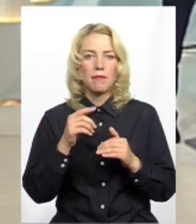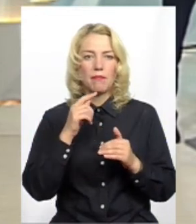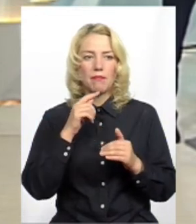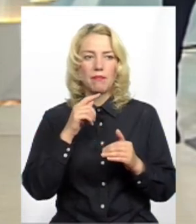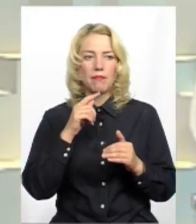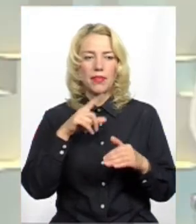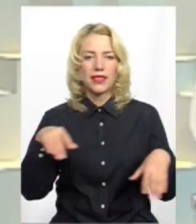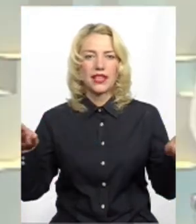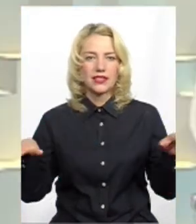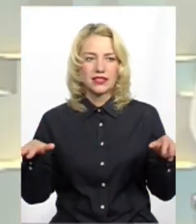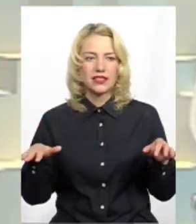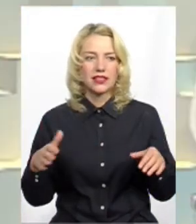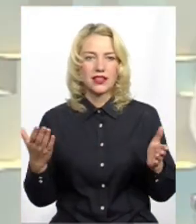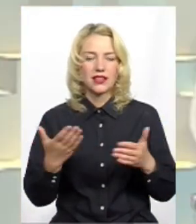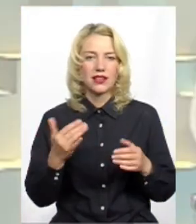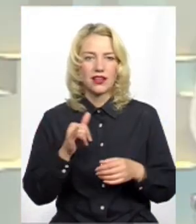Домашні птиці?